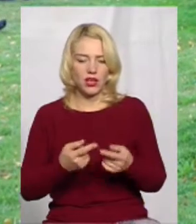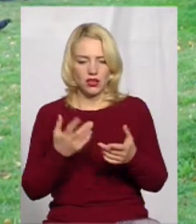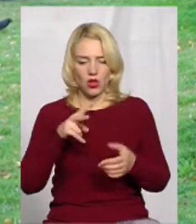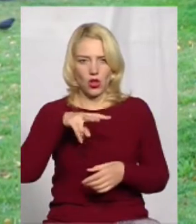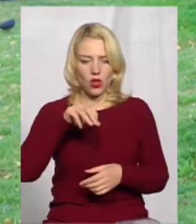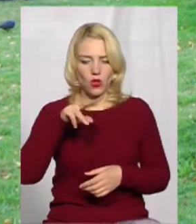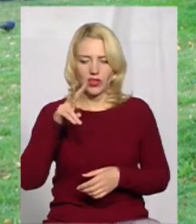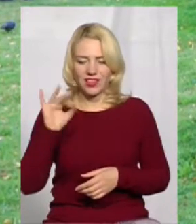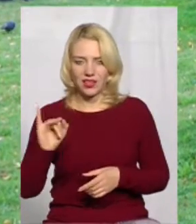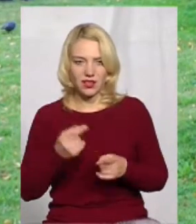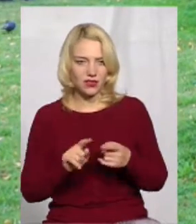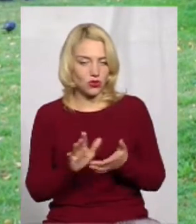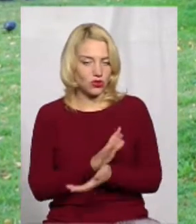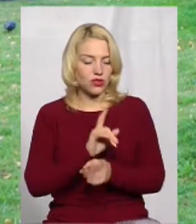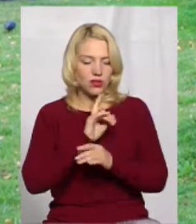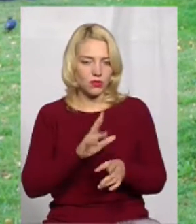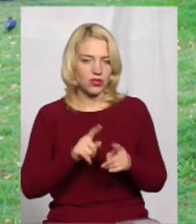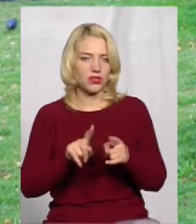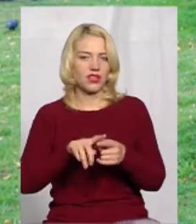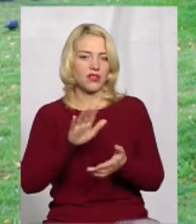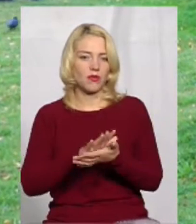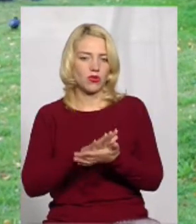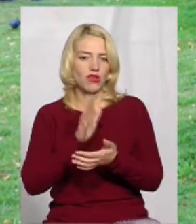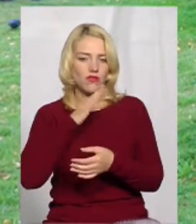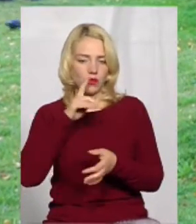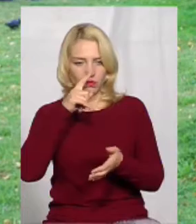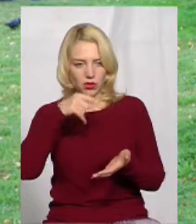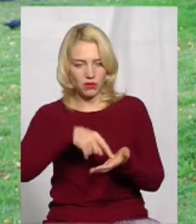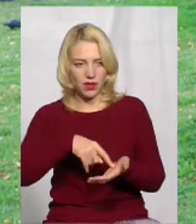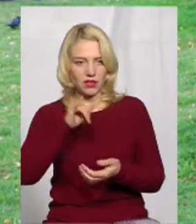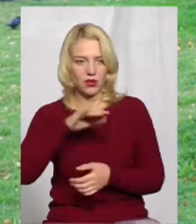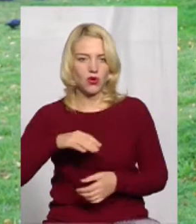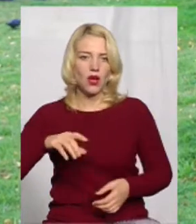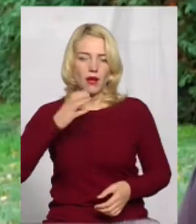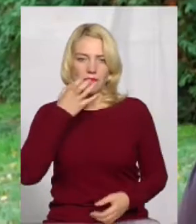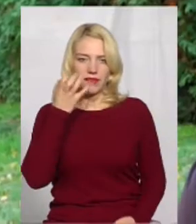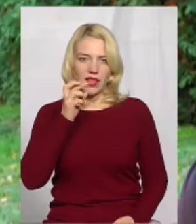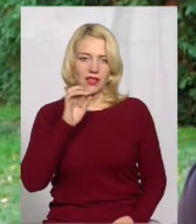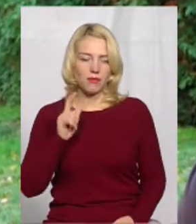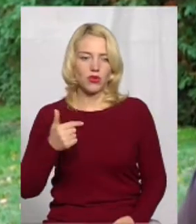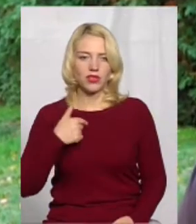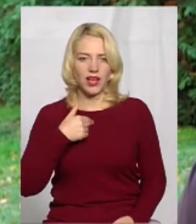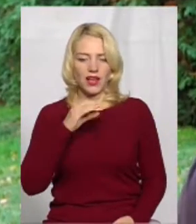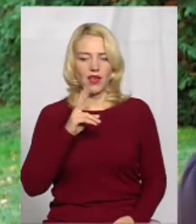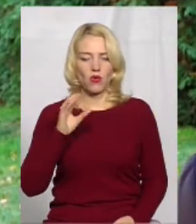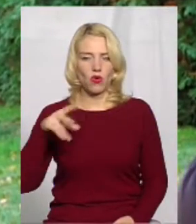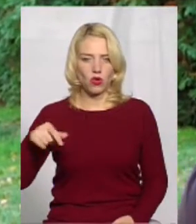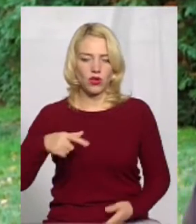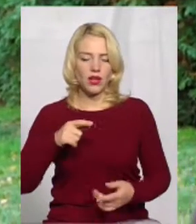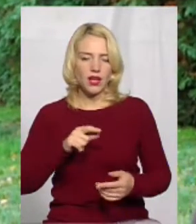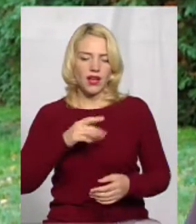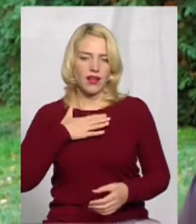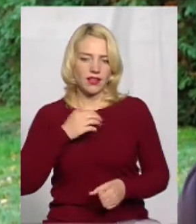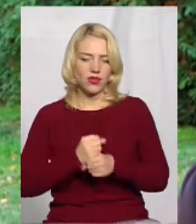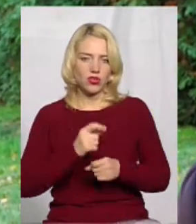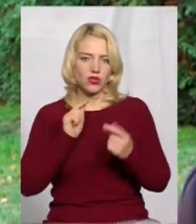також не буде того очищення, і ця забруднена вода буде потрапляти в Південний Бук. Я, як еколог, категорично проти забудови